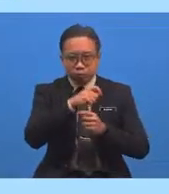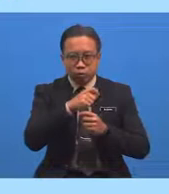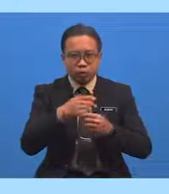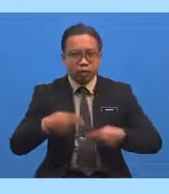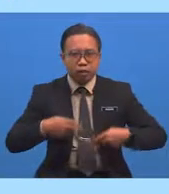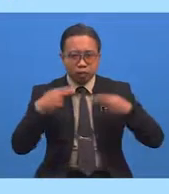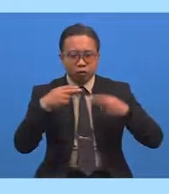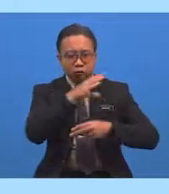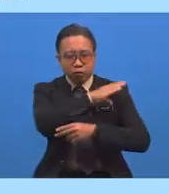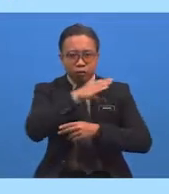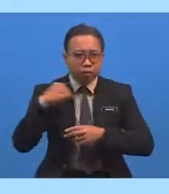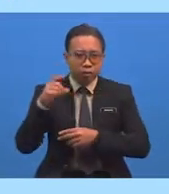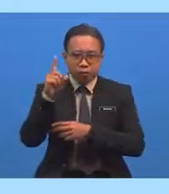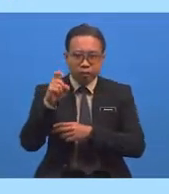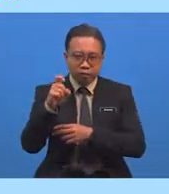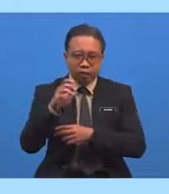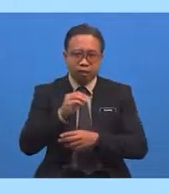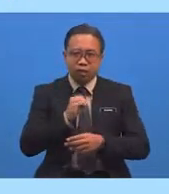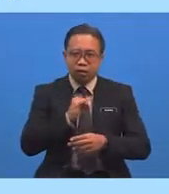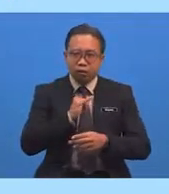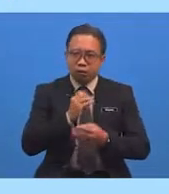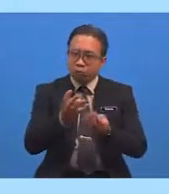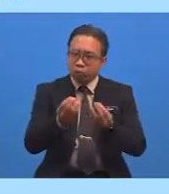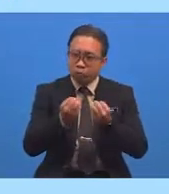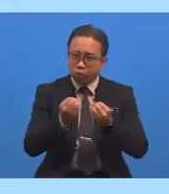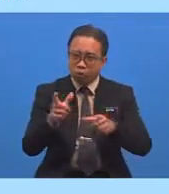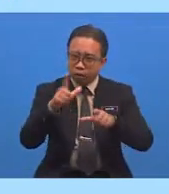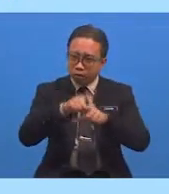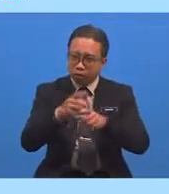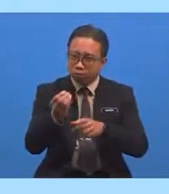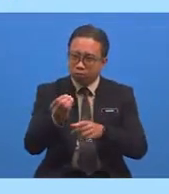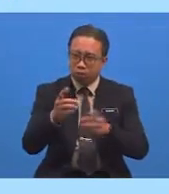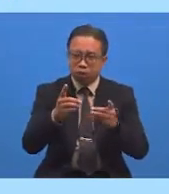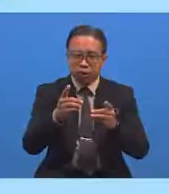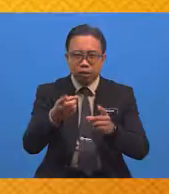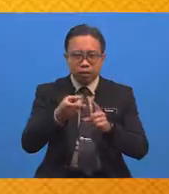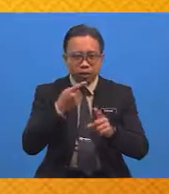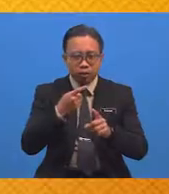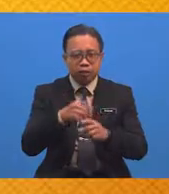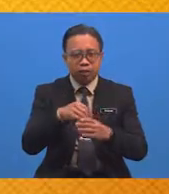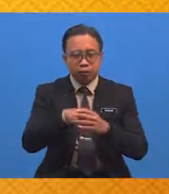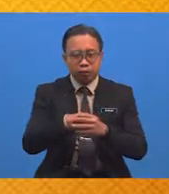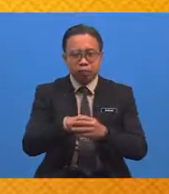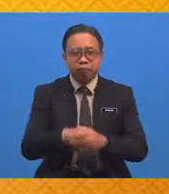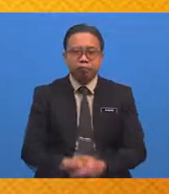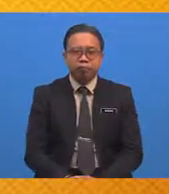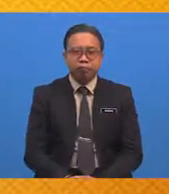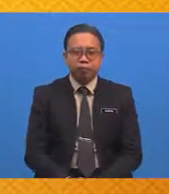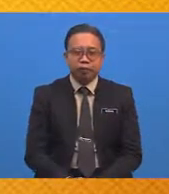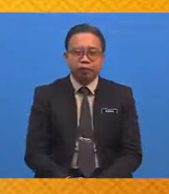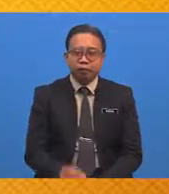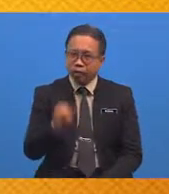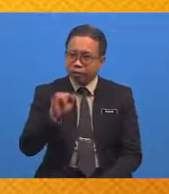memohon perlindunganmu Daripada azab kubur Amin Ya murid-murid